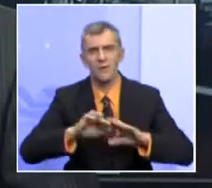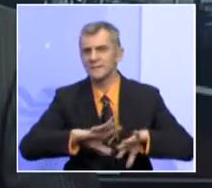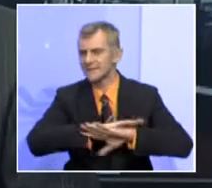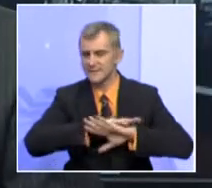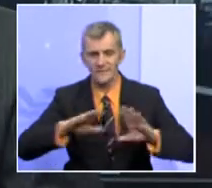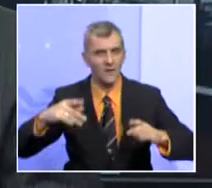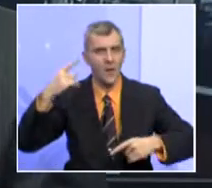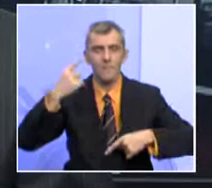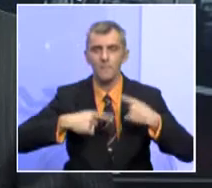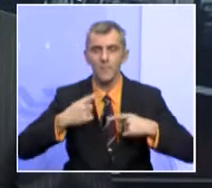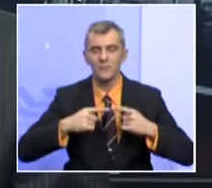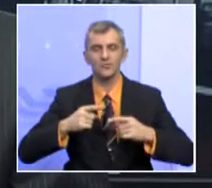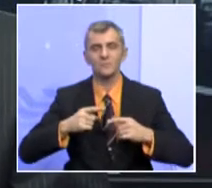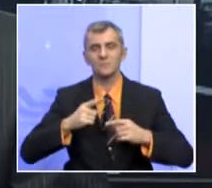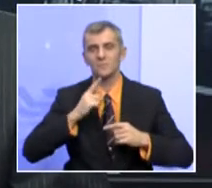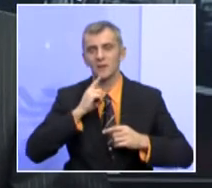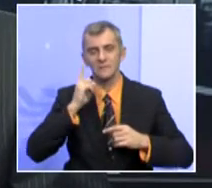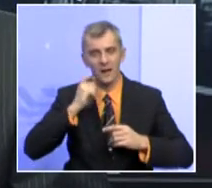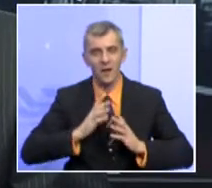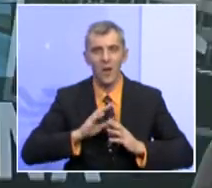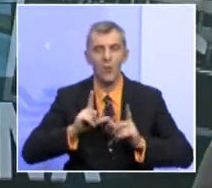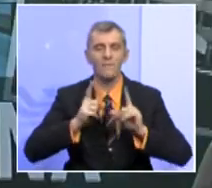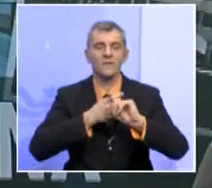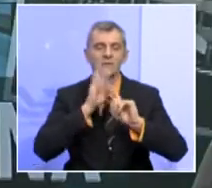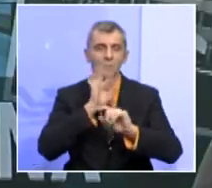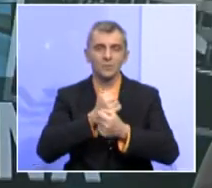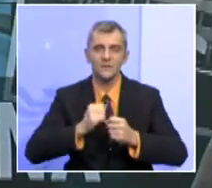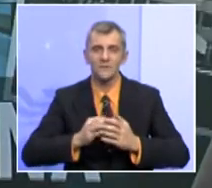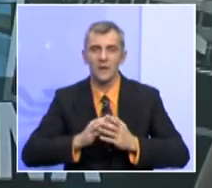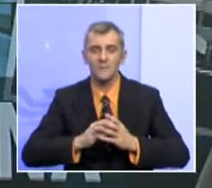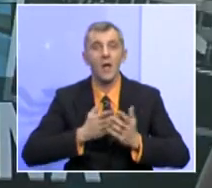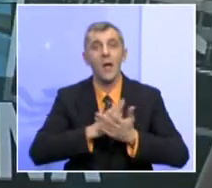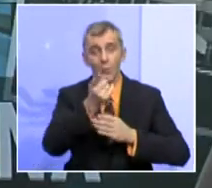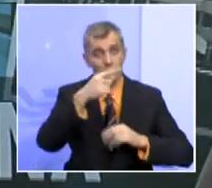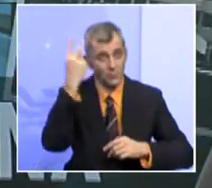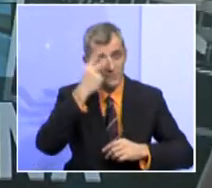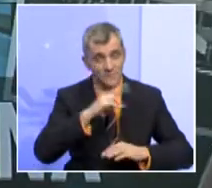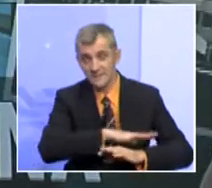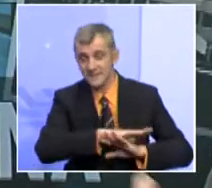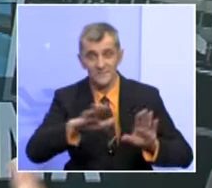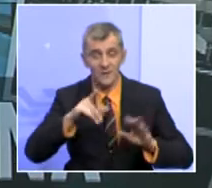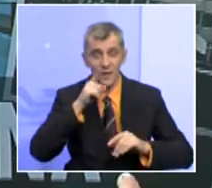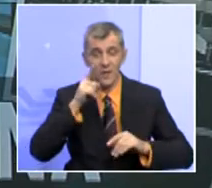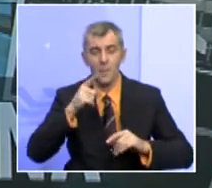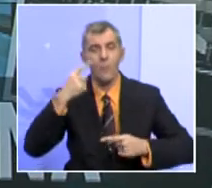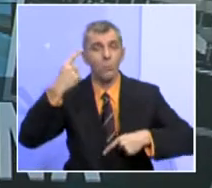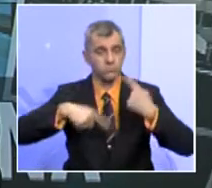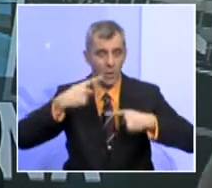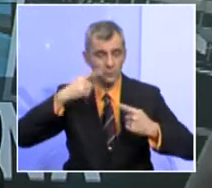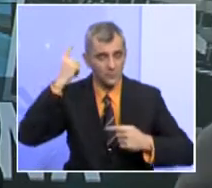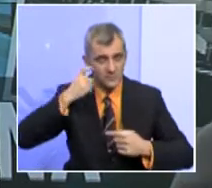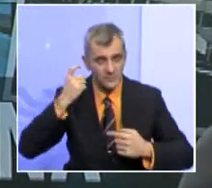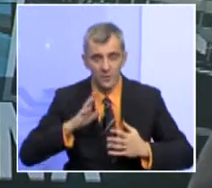političke scene u Federaciji BiH. Ako pod aktirima podrazumijevamo sve one koji na neki način imaju